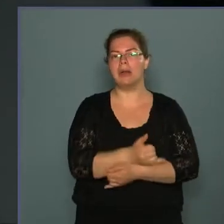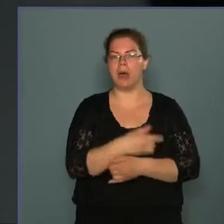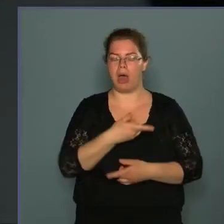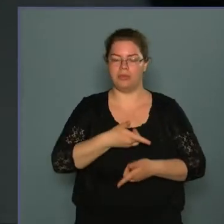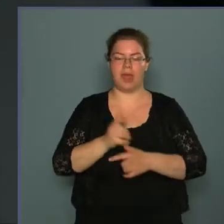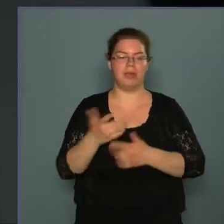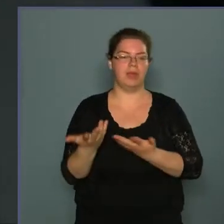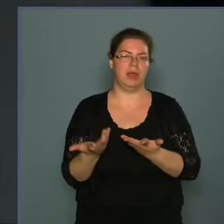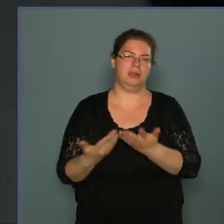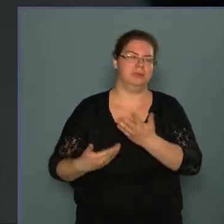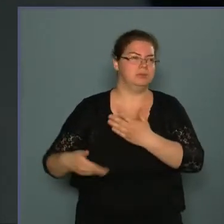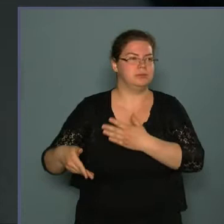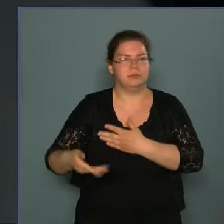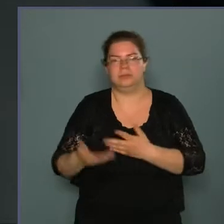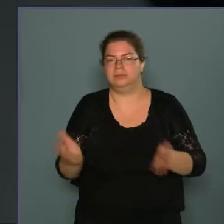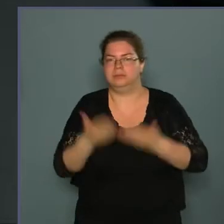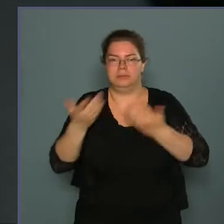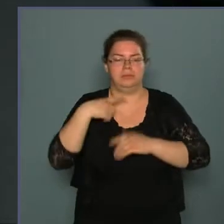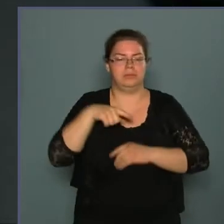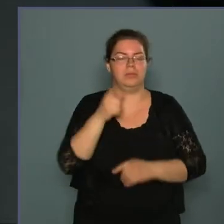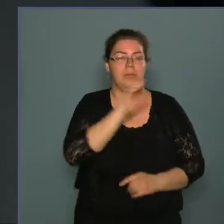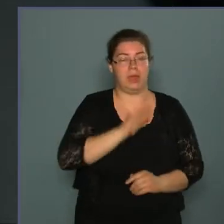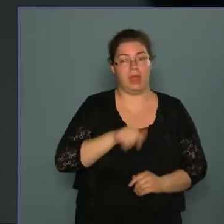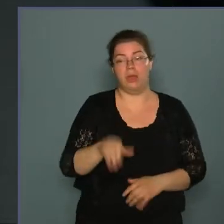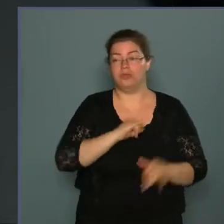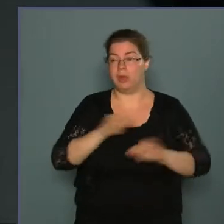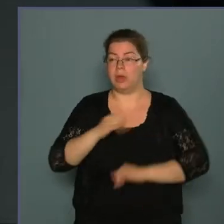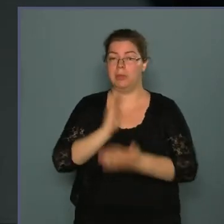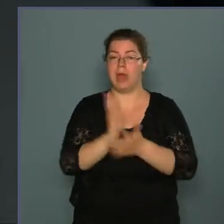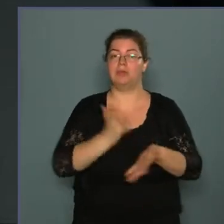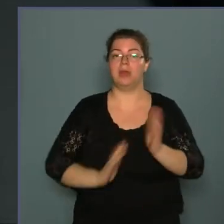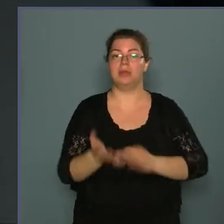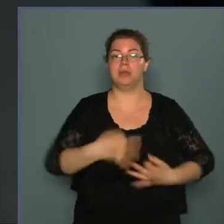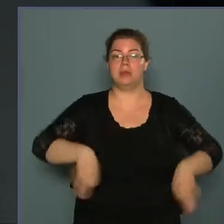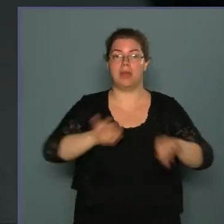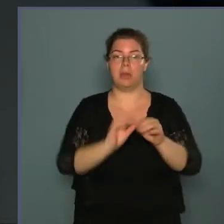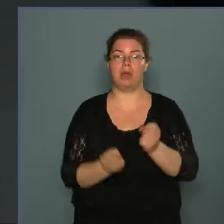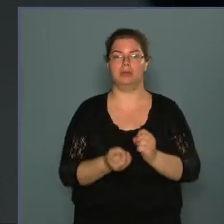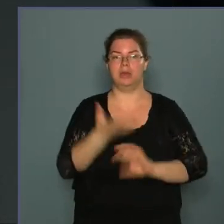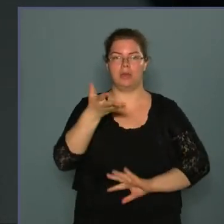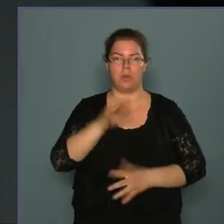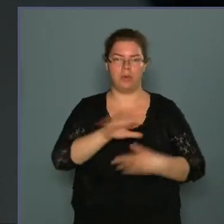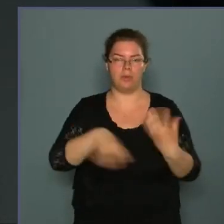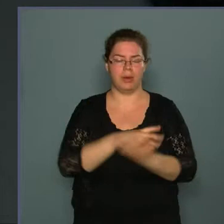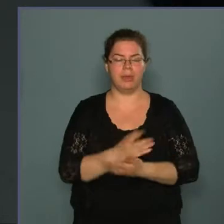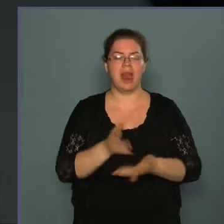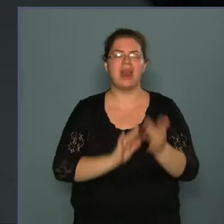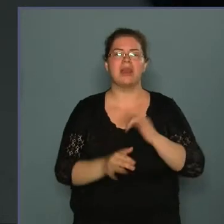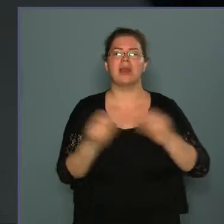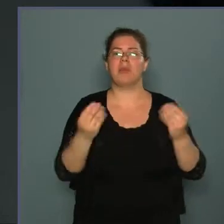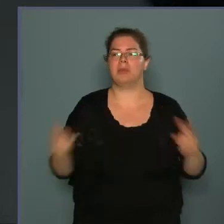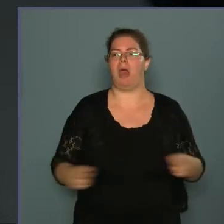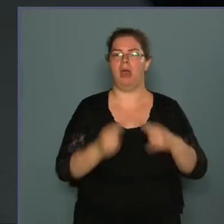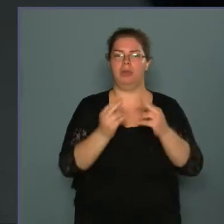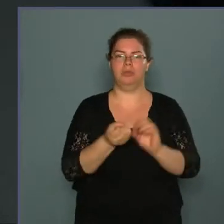felkelések voltak Itália több nagyvárosában, februárban pedig Franciaországban kitört a forradalom. A láng, amely Párizsban